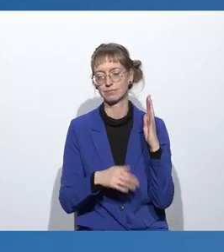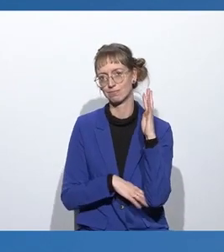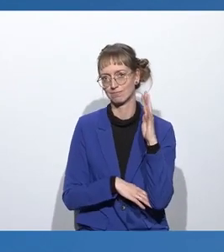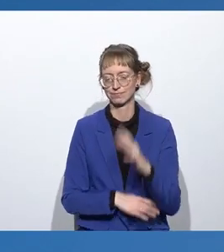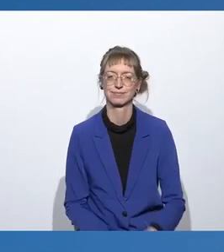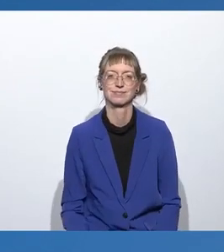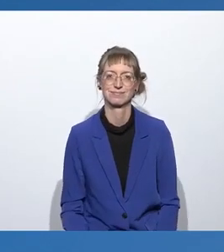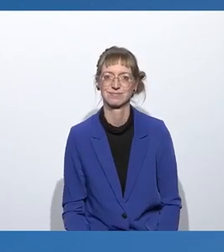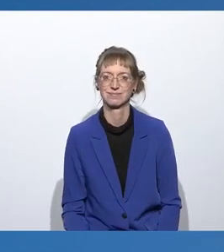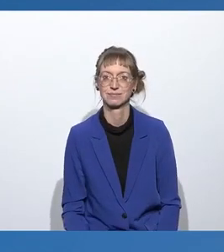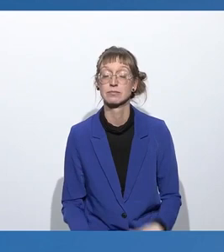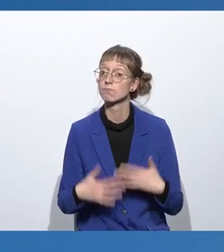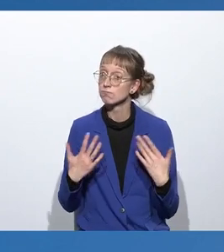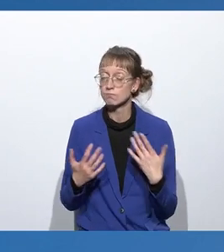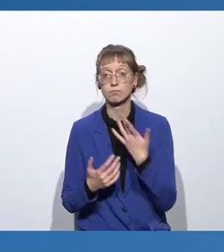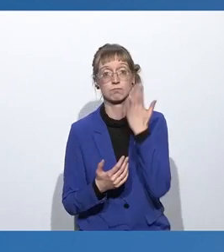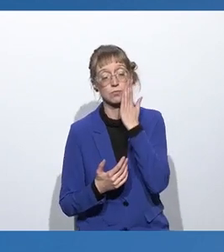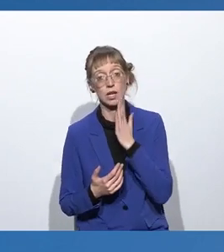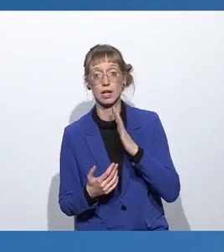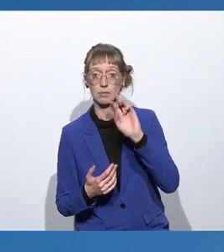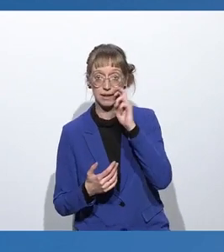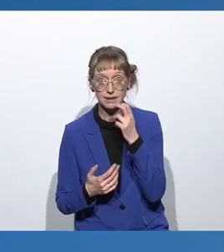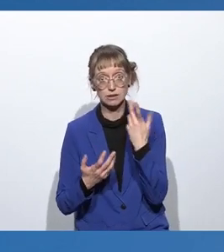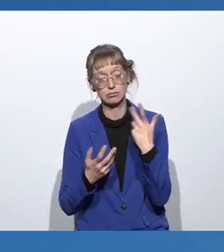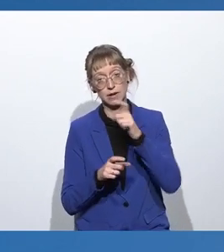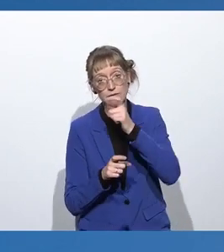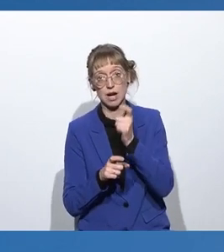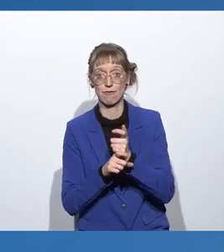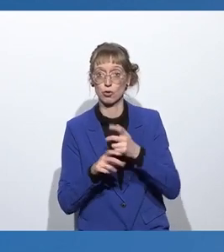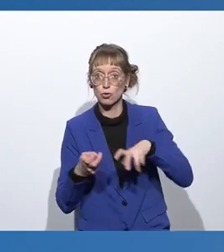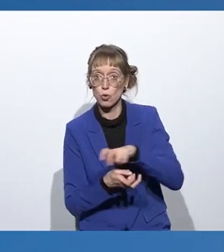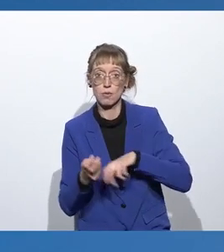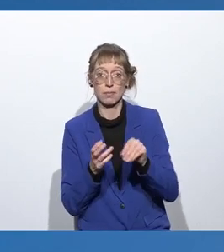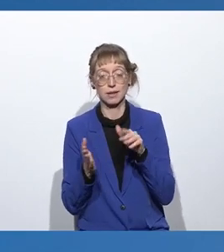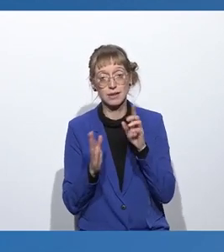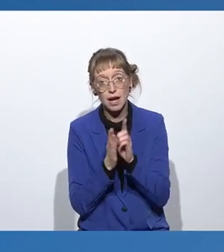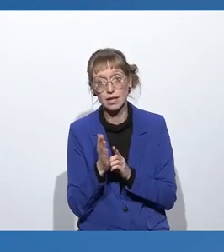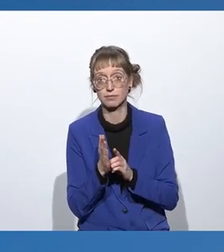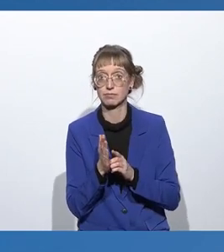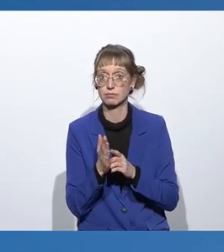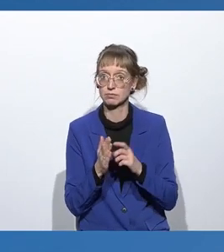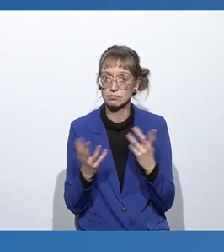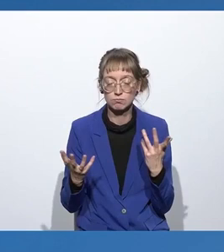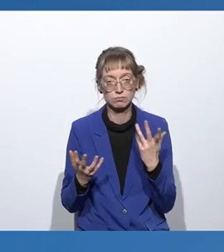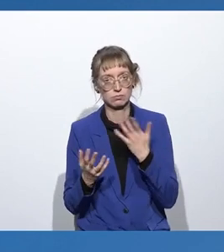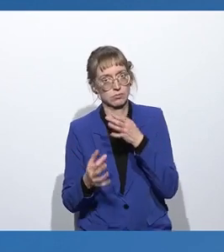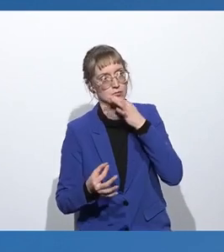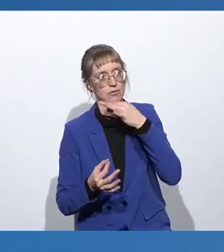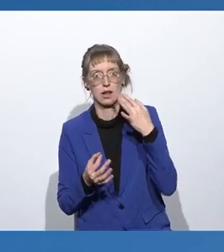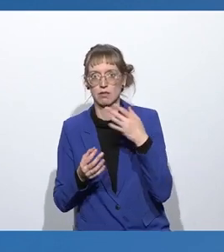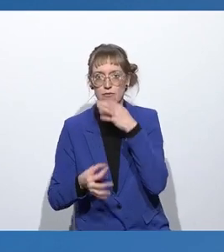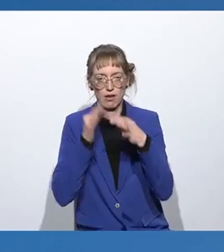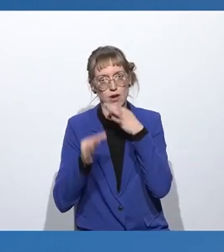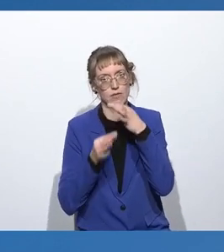die Fragestellungen, liebe Gäste, rund um das Thema verantwortungsvoller Umgang mit Daten sind vielfältig, so vielfältig wie die